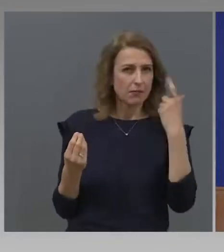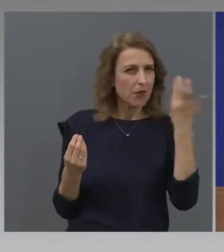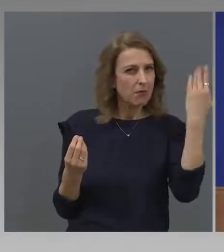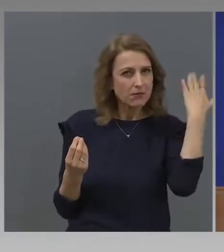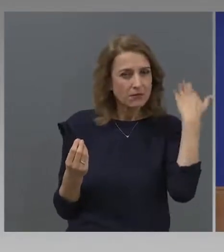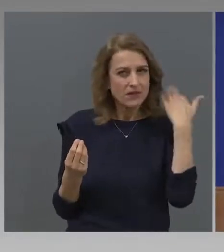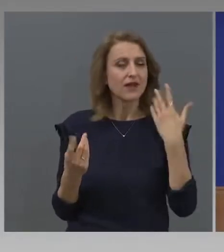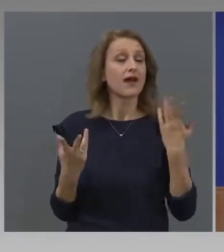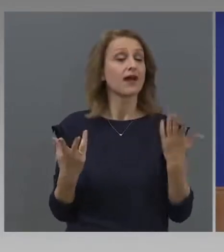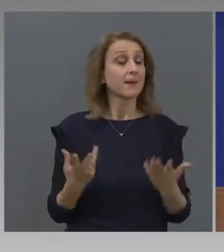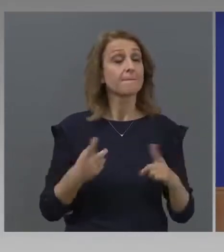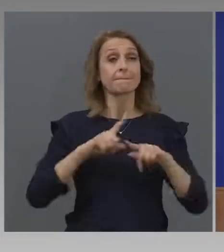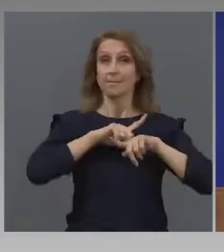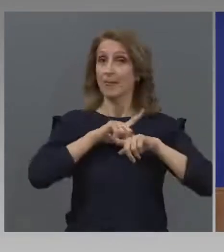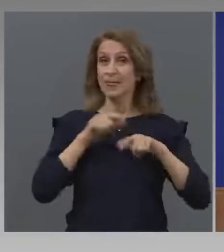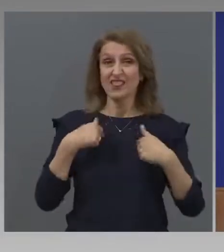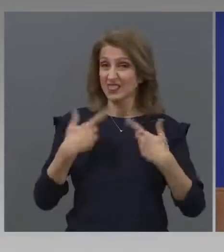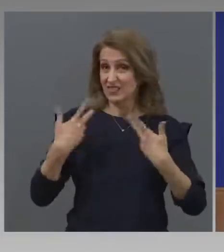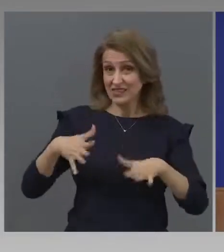това нещо,